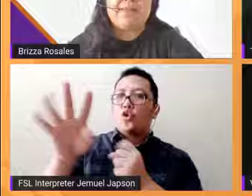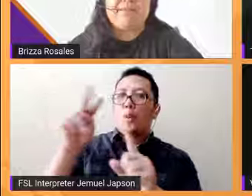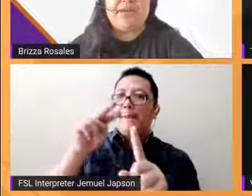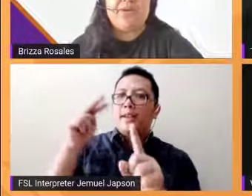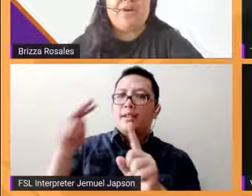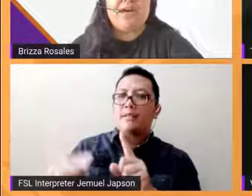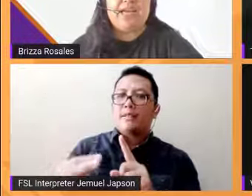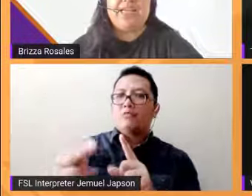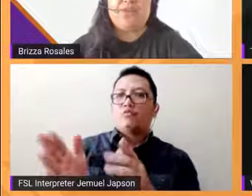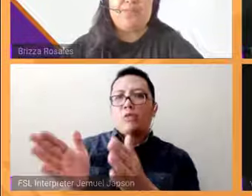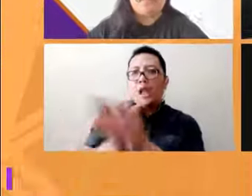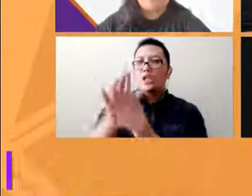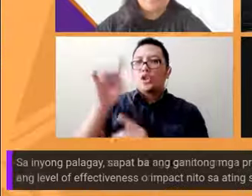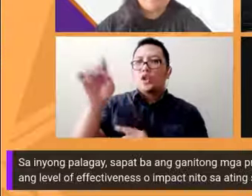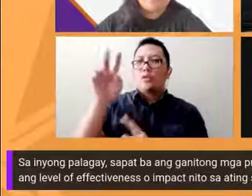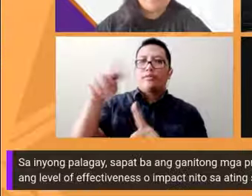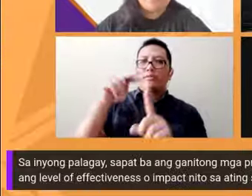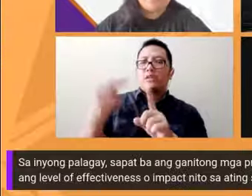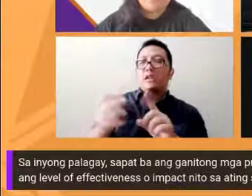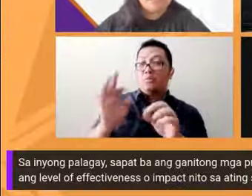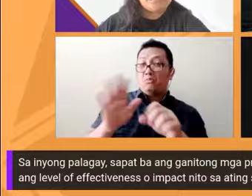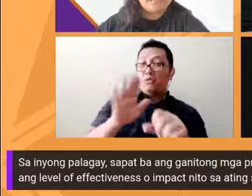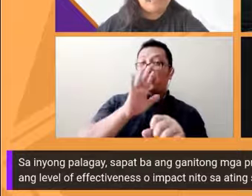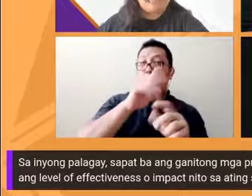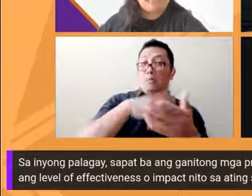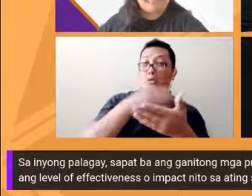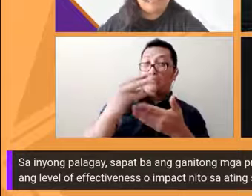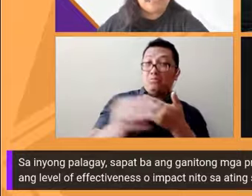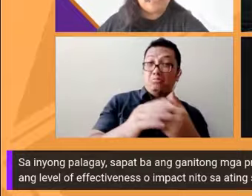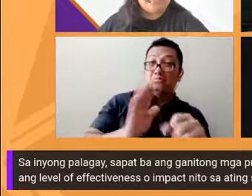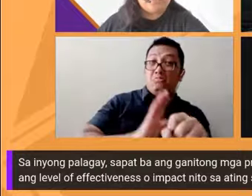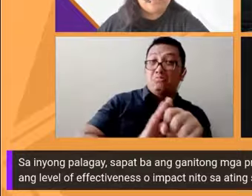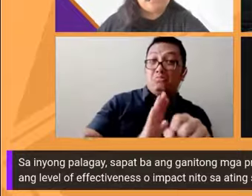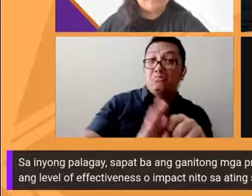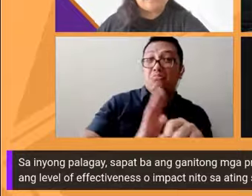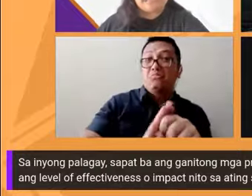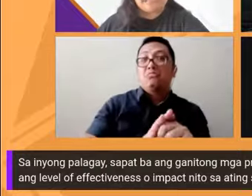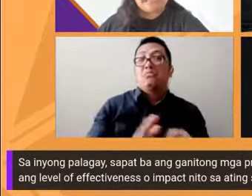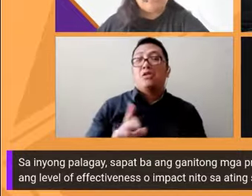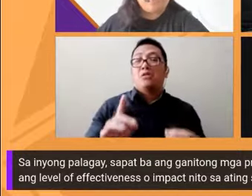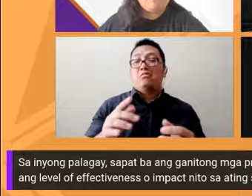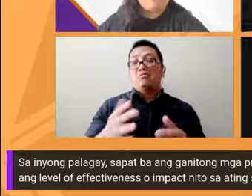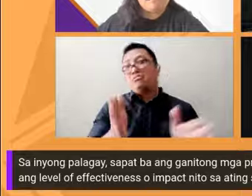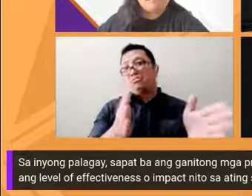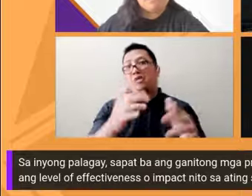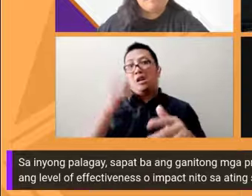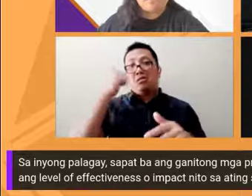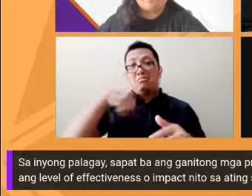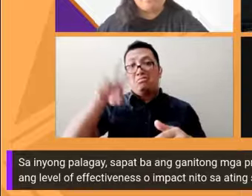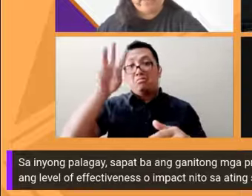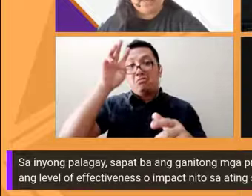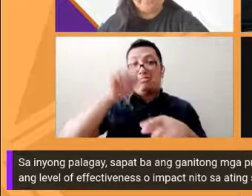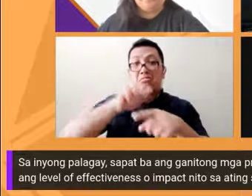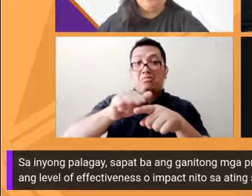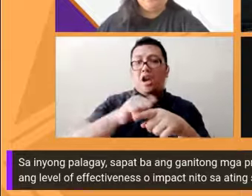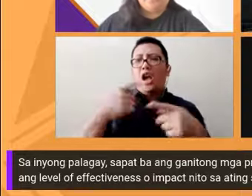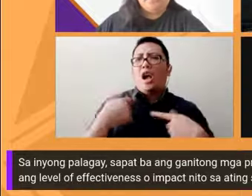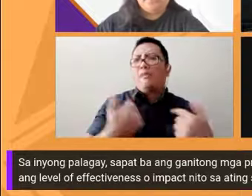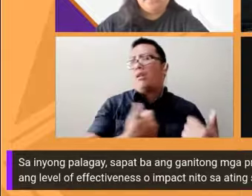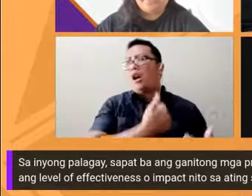sapat ba yung mga ganitong programa kasi aside po sa mga sensitivity trainings meron pa po bang ibang gawin